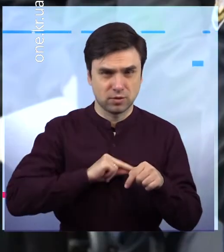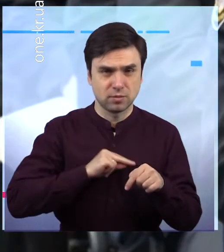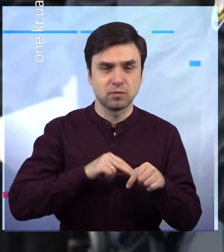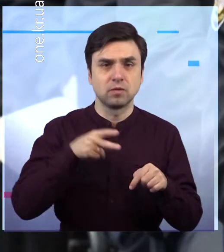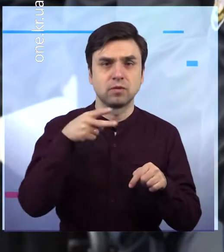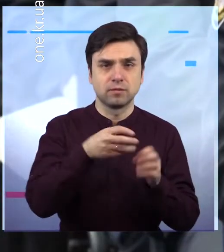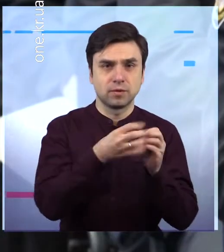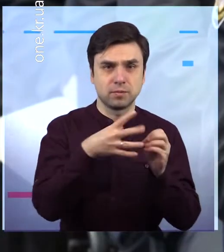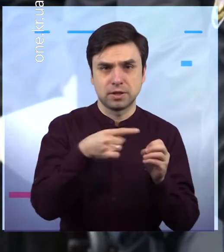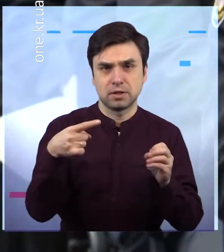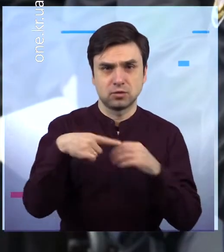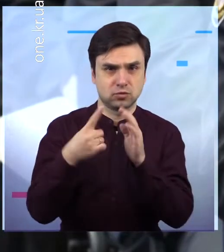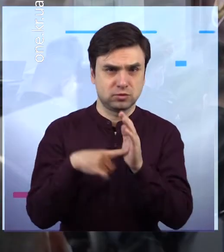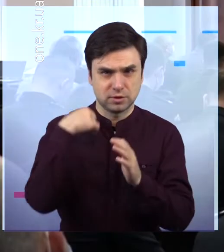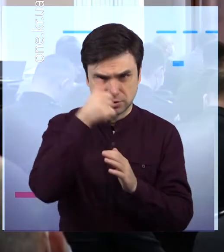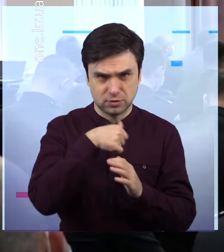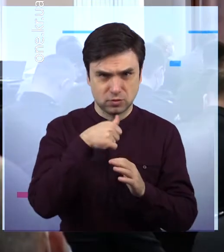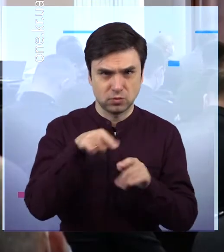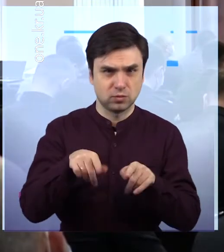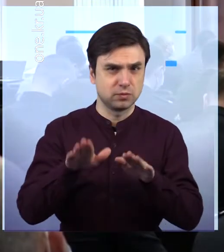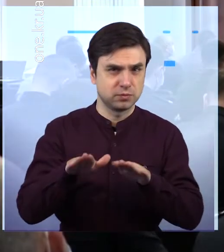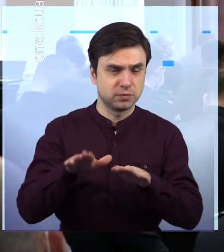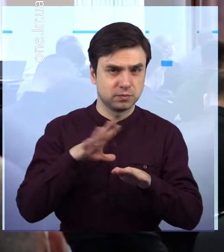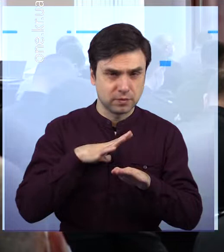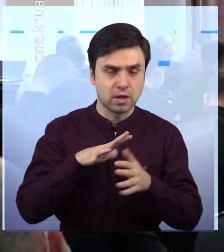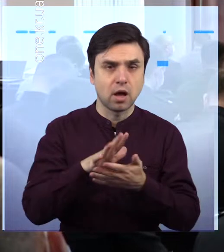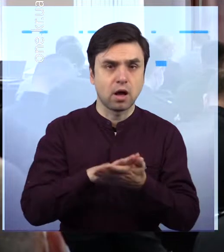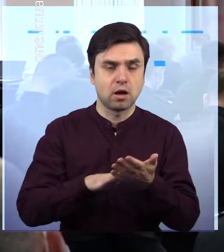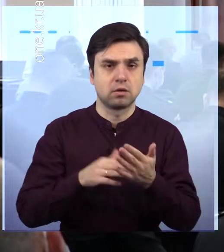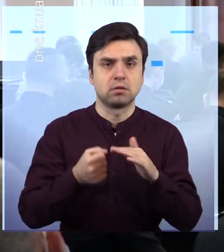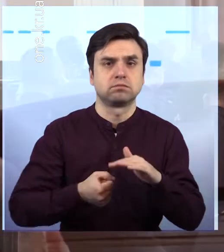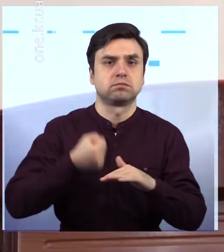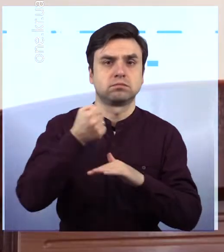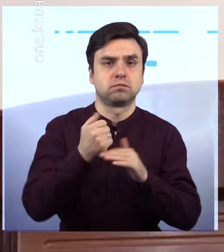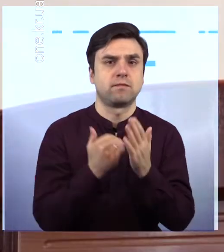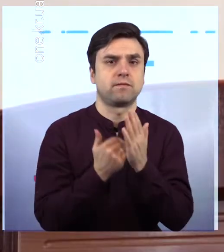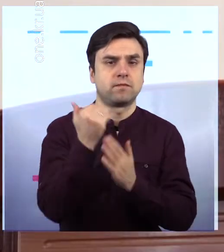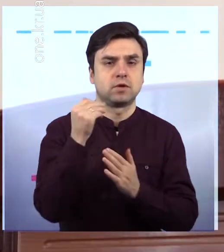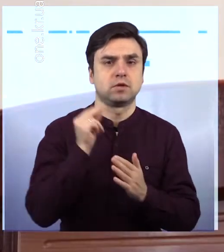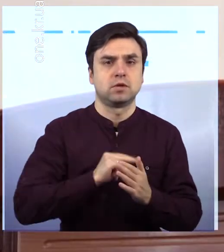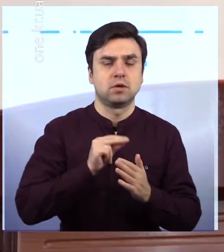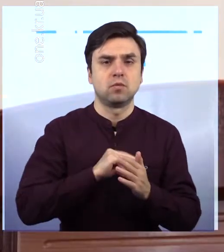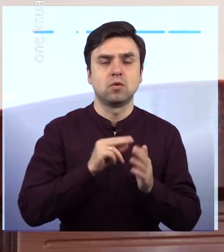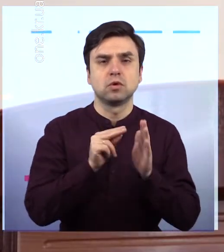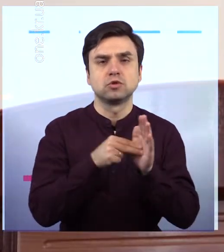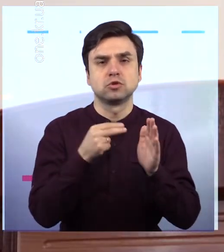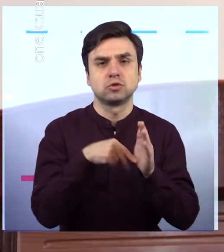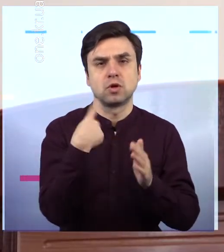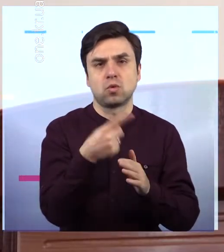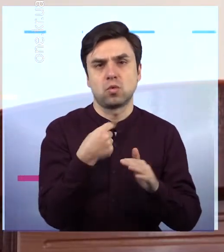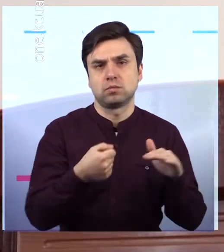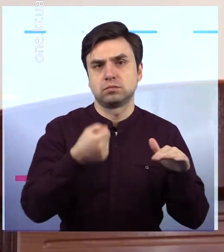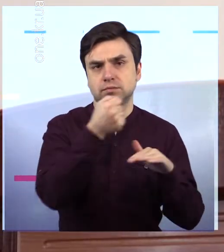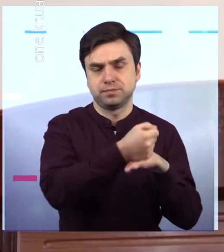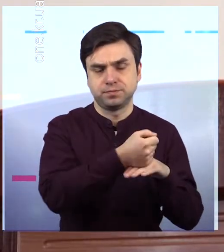року. Після цього пішов на підвищення до головного управління Черкаської області. На новій посаді пріоритетних напрямків